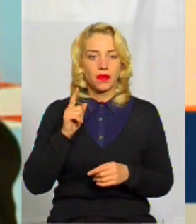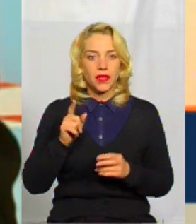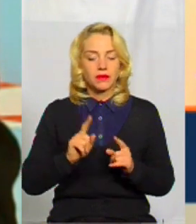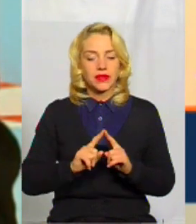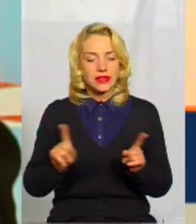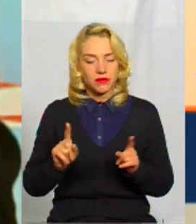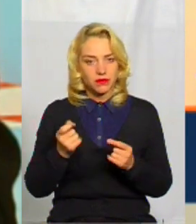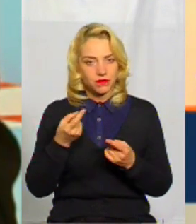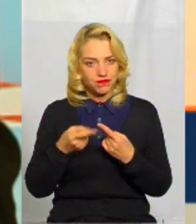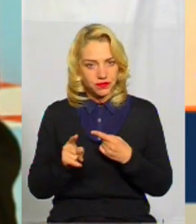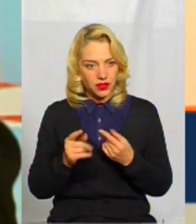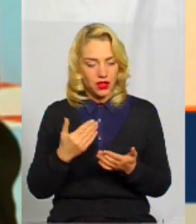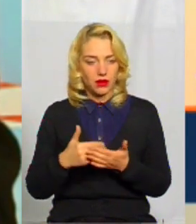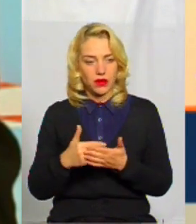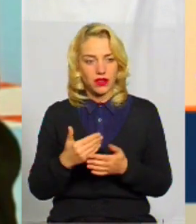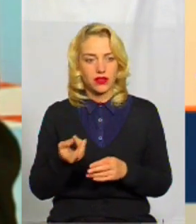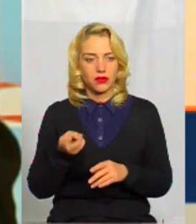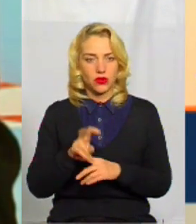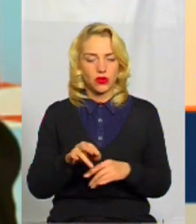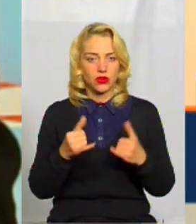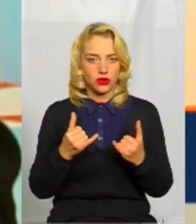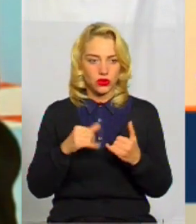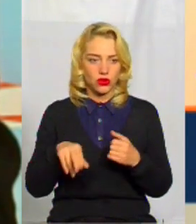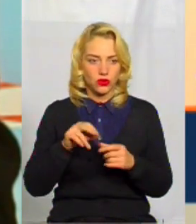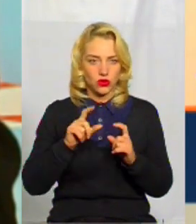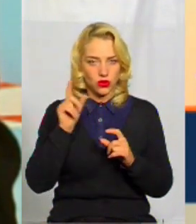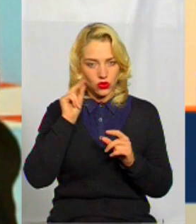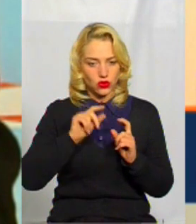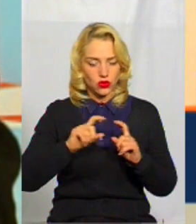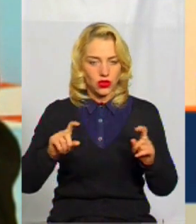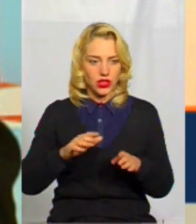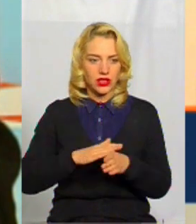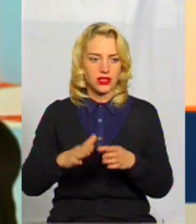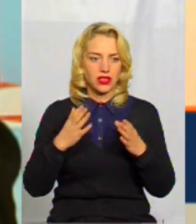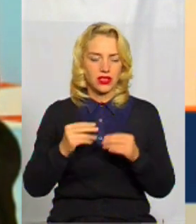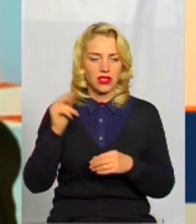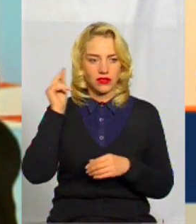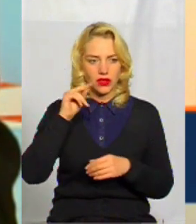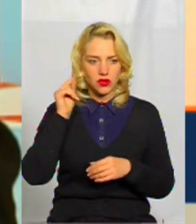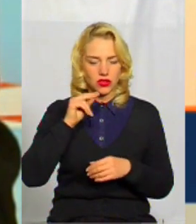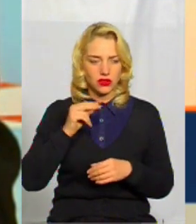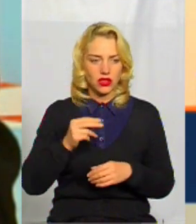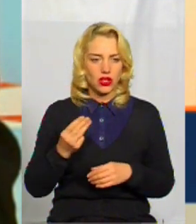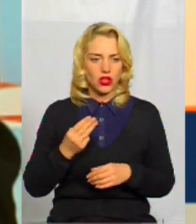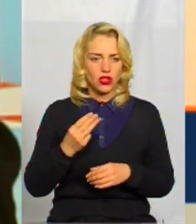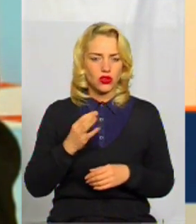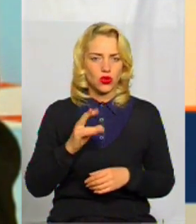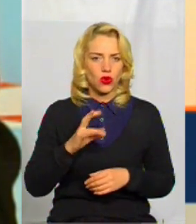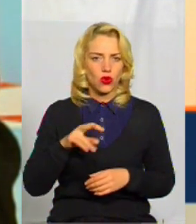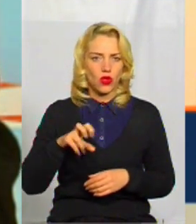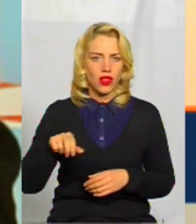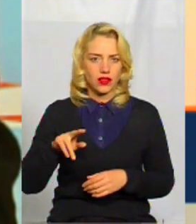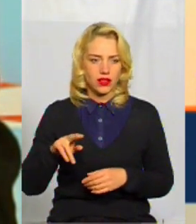специфіка трішечки інша. Наприклад, приходять сьогодні до школи учні. І цілий день вивчають шоколад. Цілий день. Наприклад,